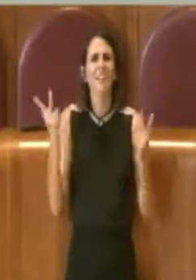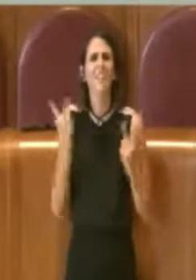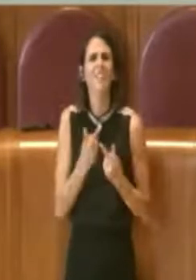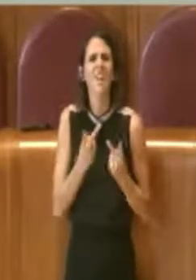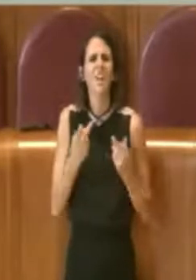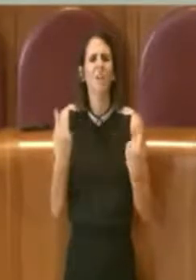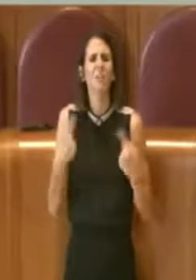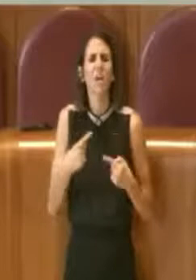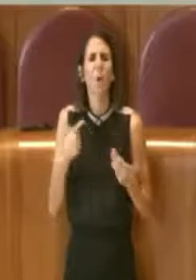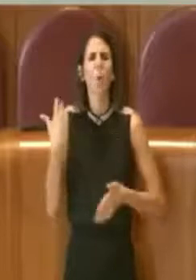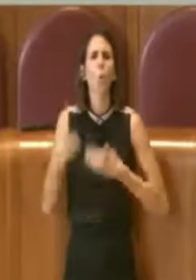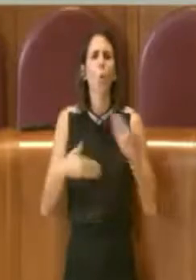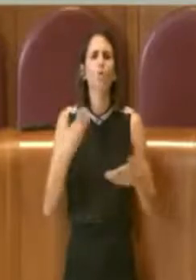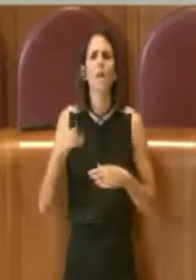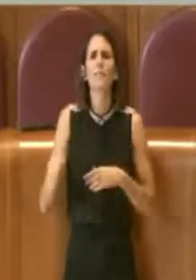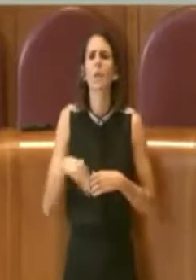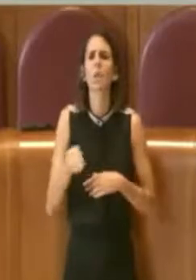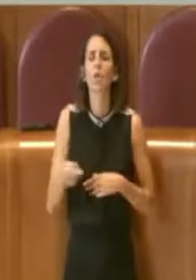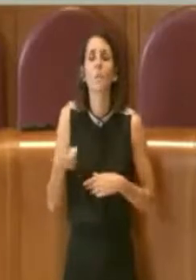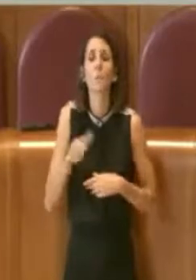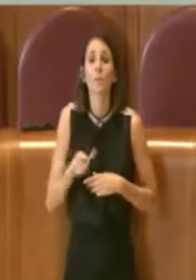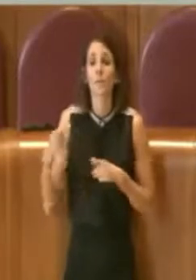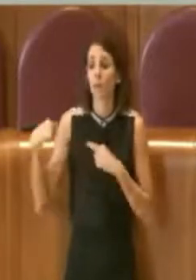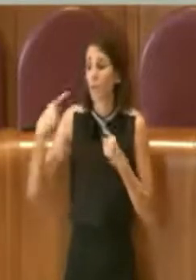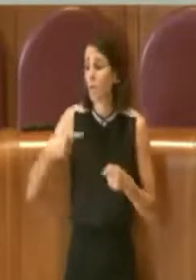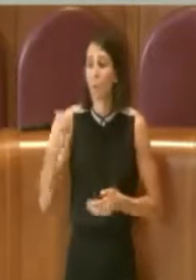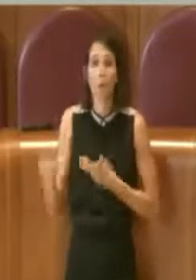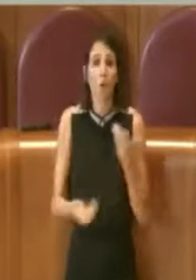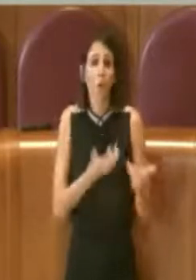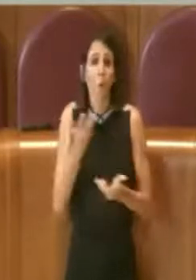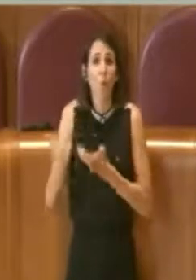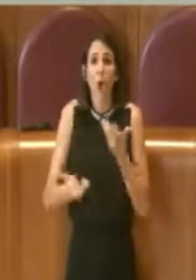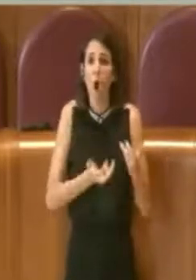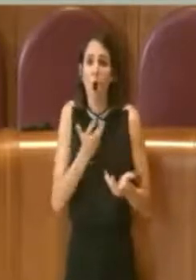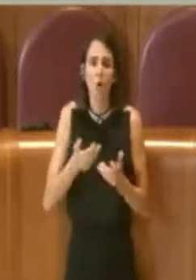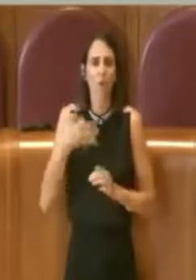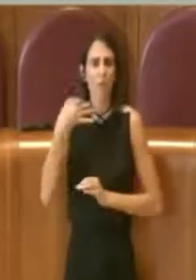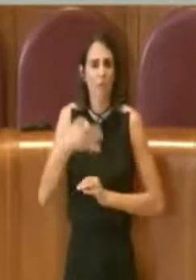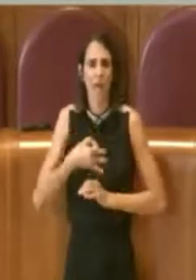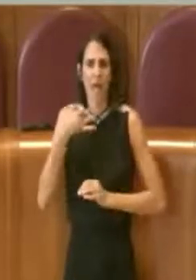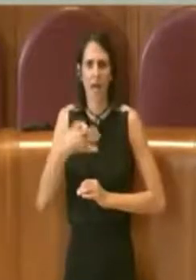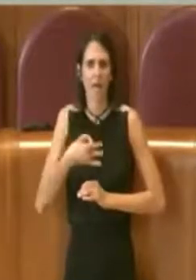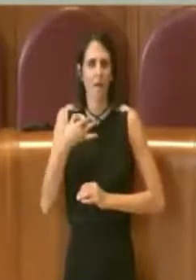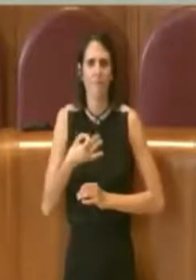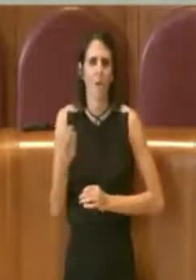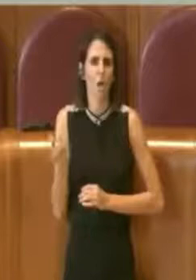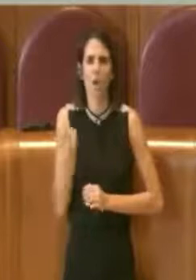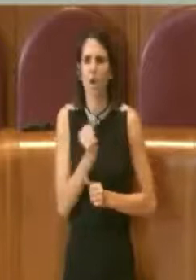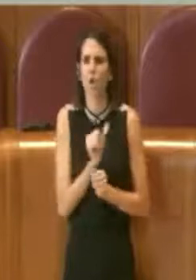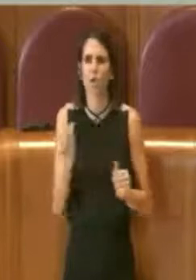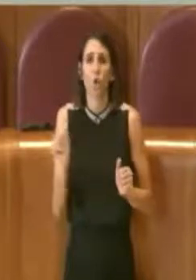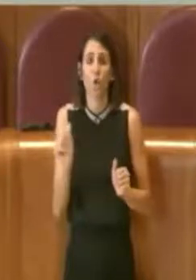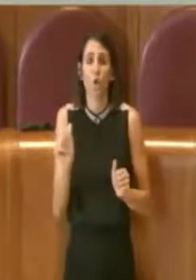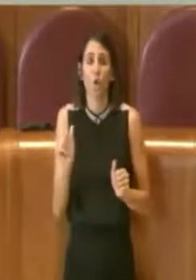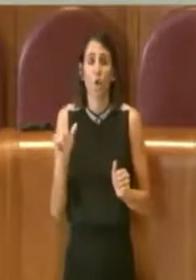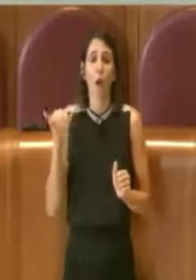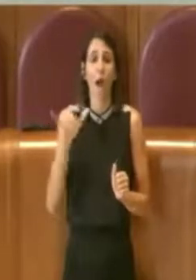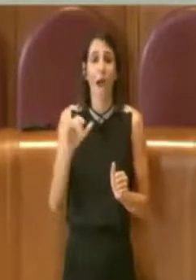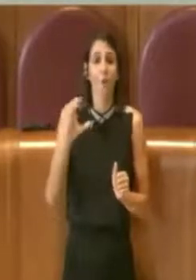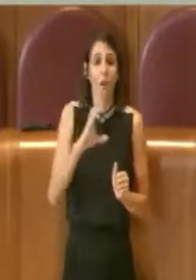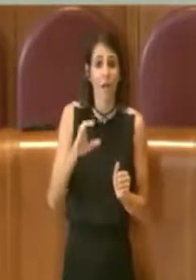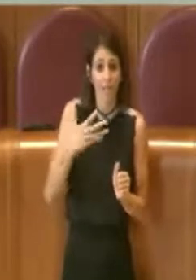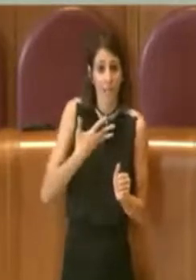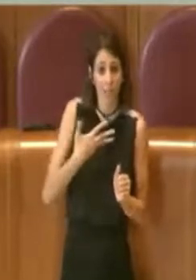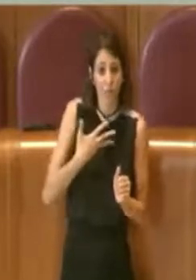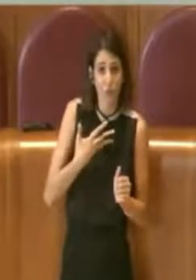perché voglio dire che gli incendi ci sono sempre stati non ci stanno solo i Canadair nella protezione civile né comunque in quello che era il corpo forestale dello